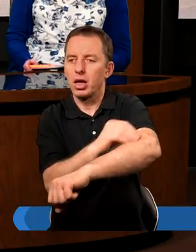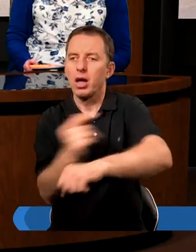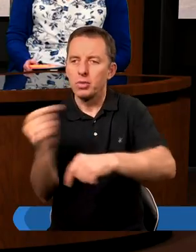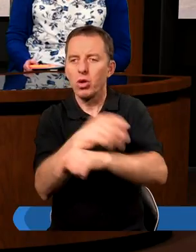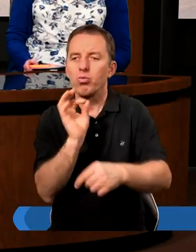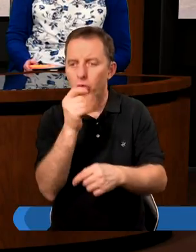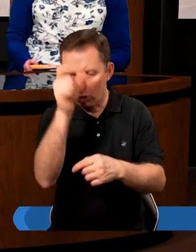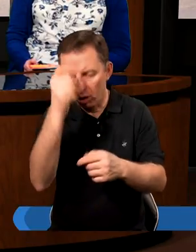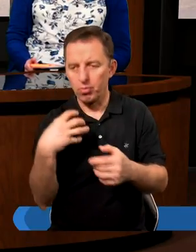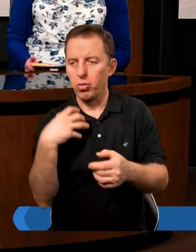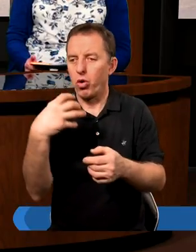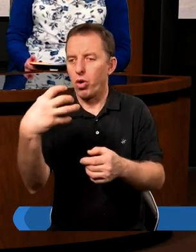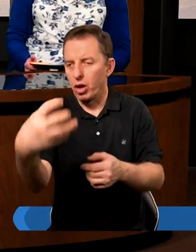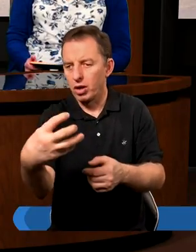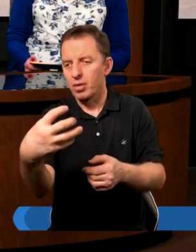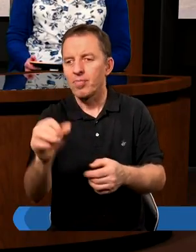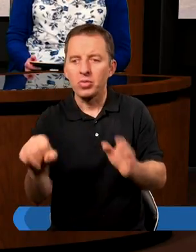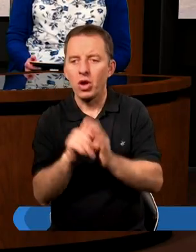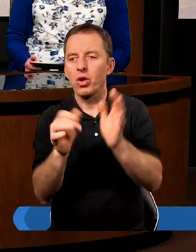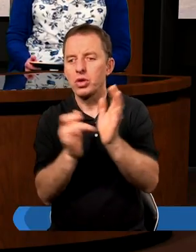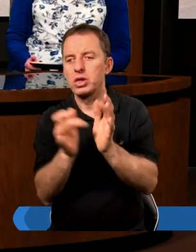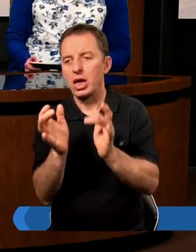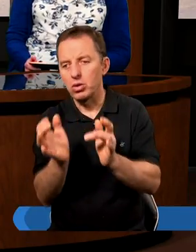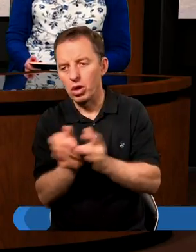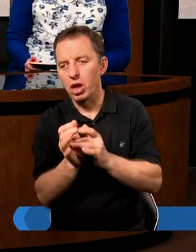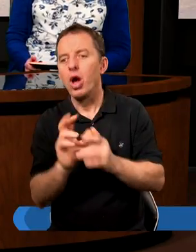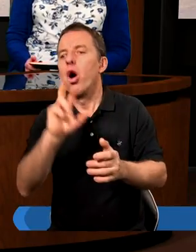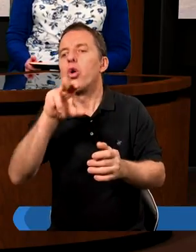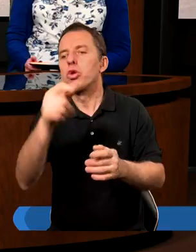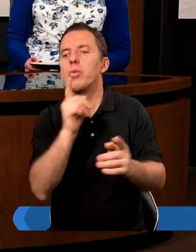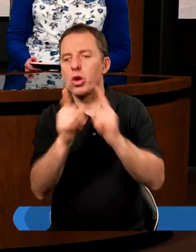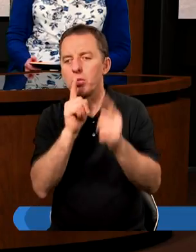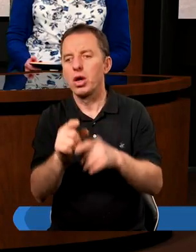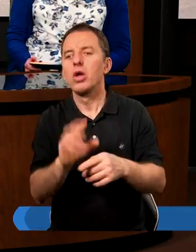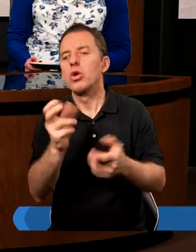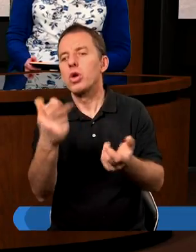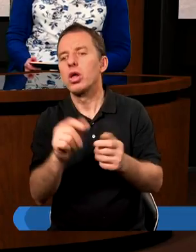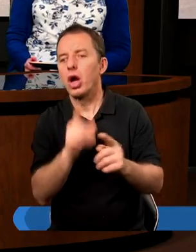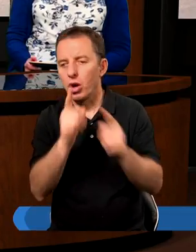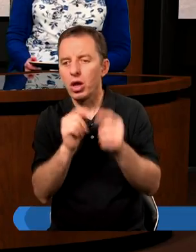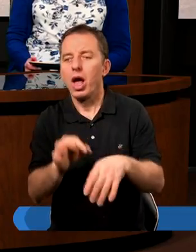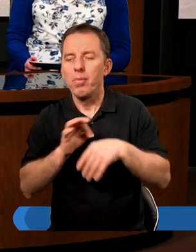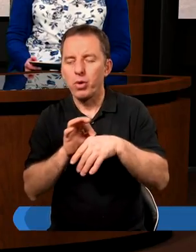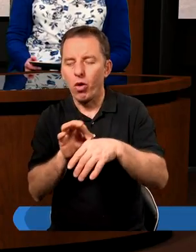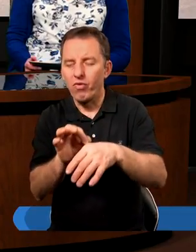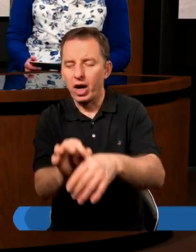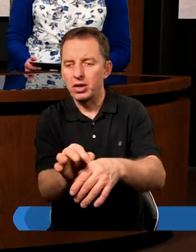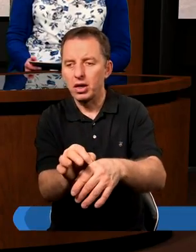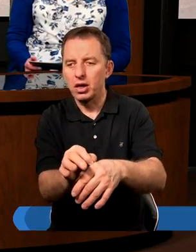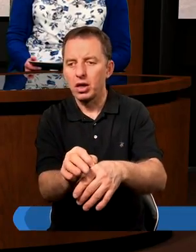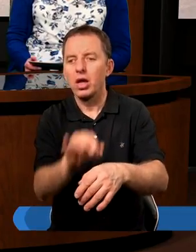Przychodzi młody człowiek, bogaty człowiek do Pana Jezusa. O czym rozmawiają i do czego ta rozmowa tak naprawdę prowadzi?